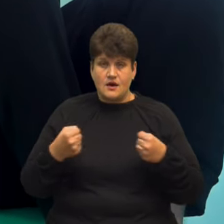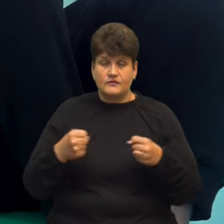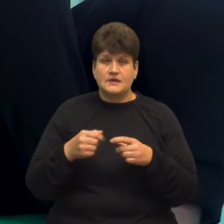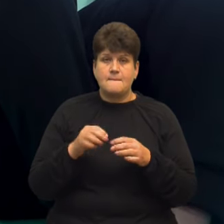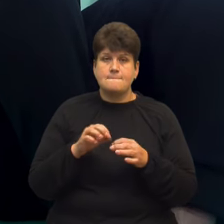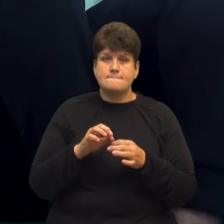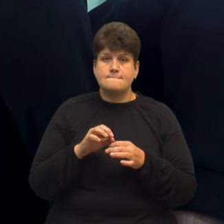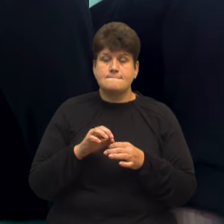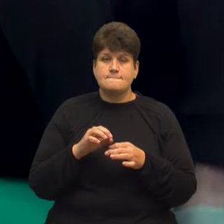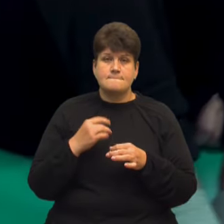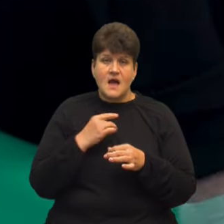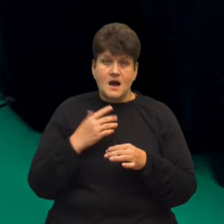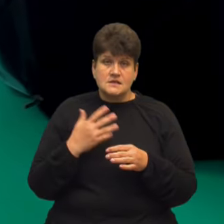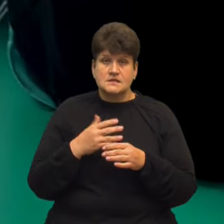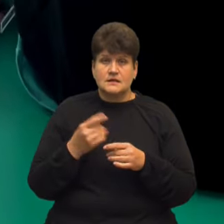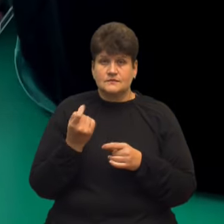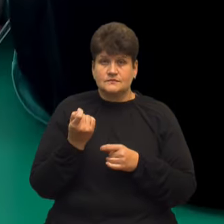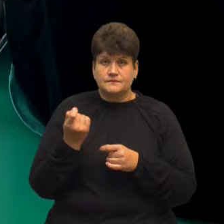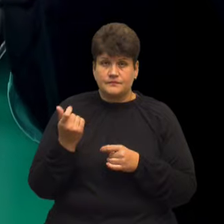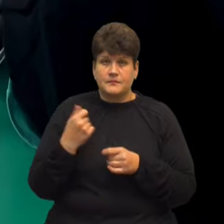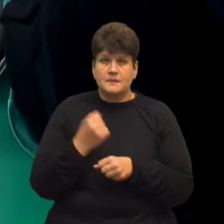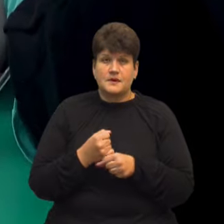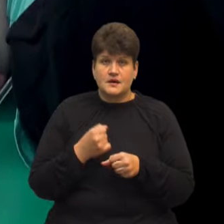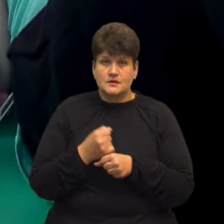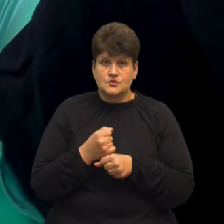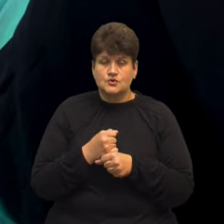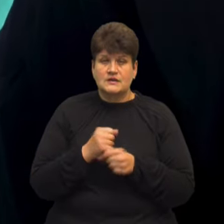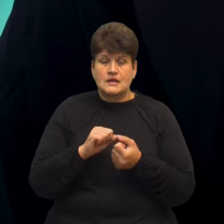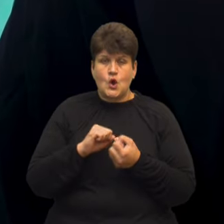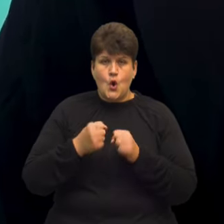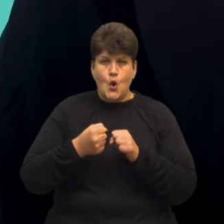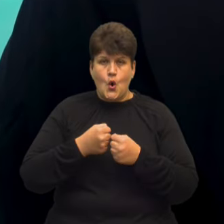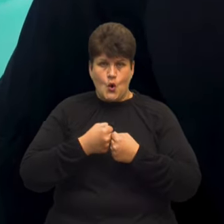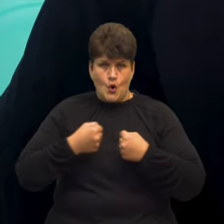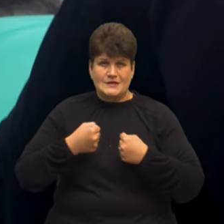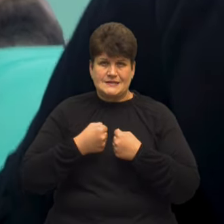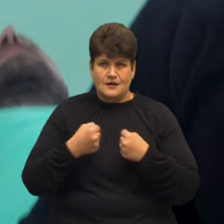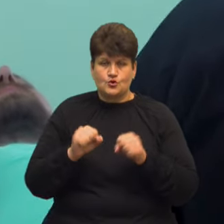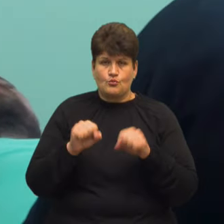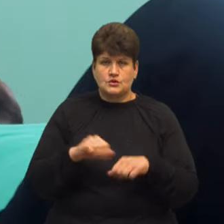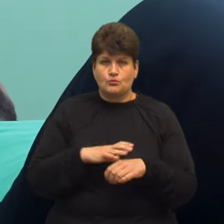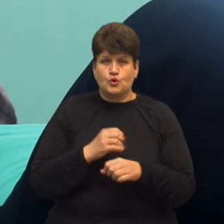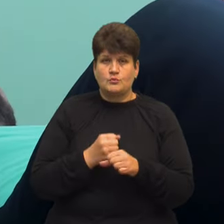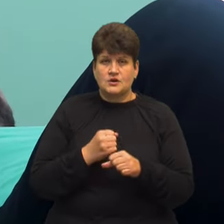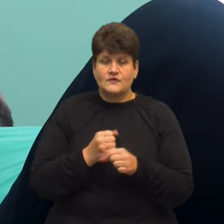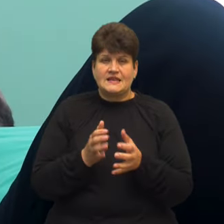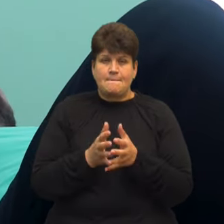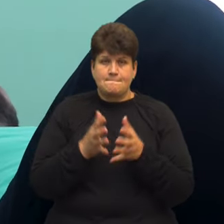Лише на одиничку Але ми працюємо над її розтягнення, щоб далі можна було працювати більше на